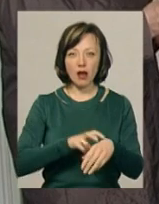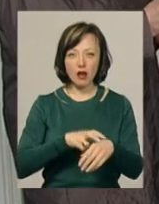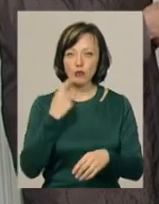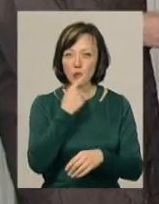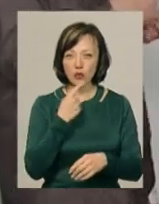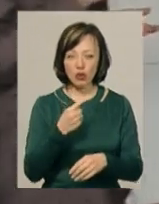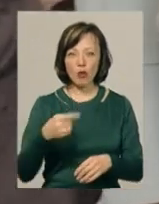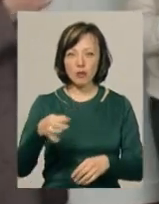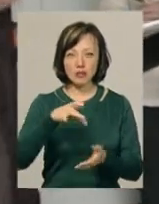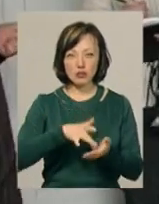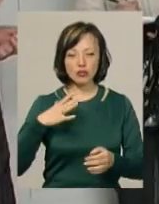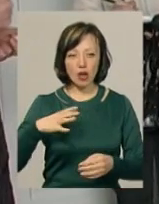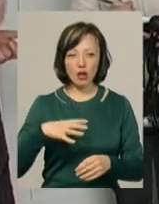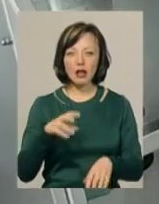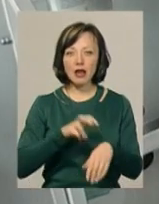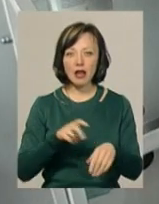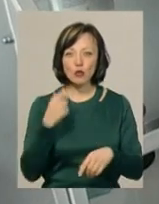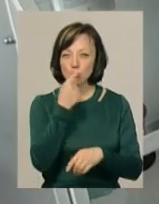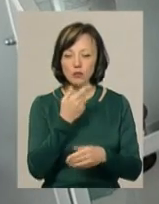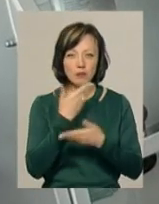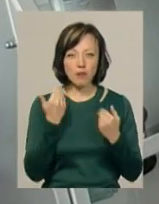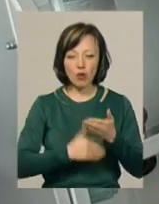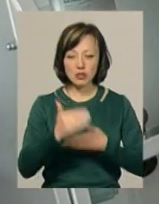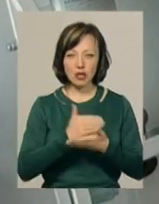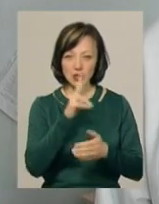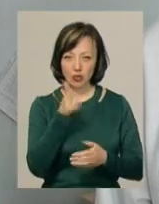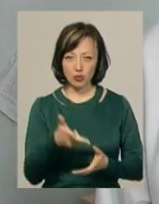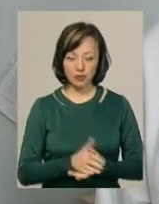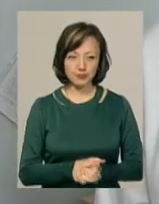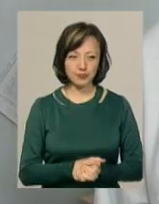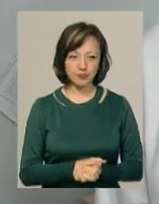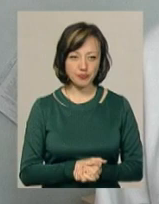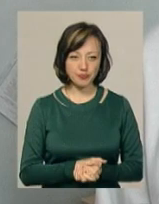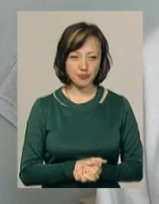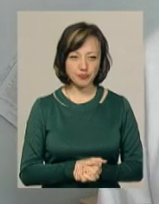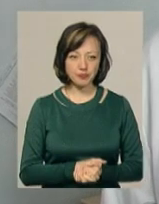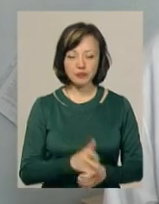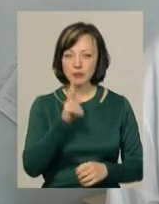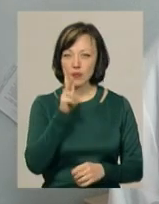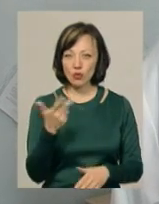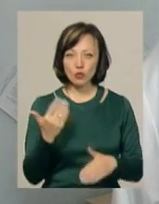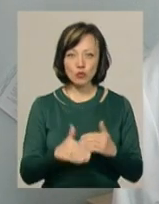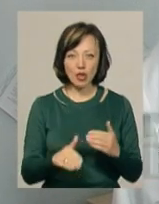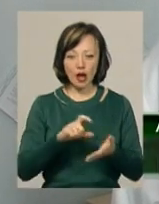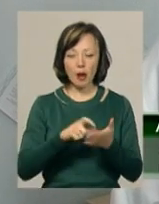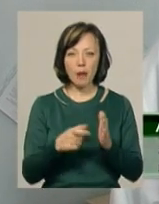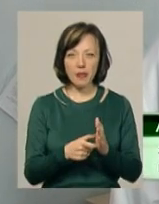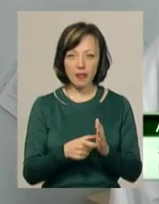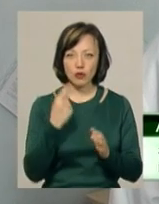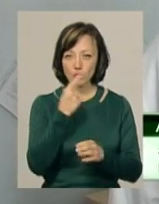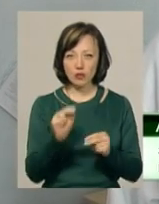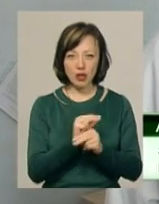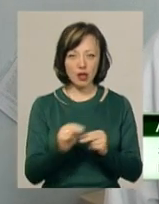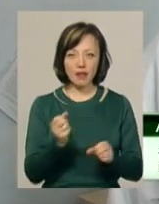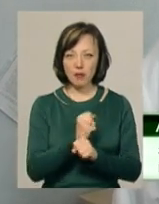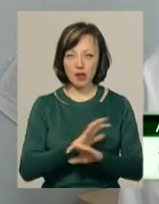чекали. Зубного лікаря в цьому селі немає останніх три роки. Три роки вже кабінет не працює, скоротили